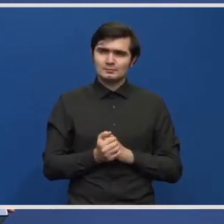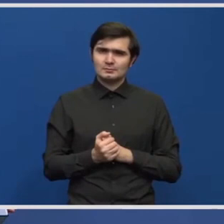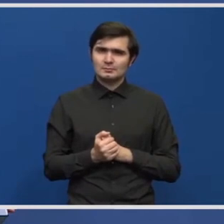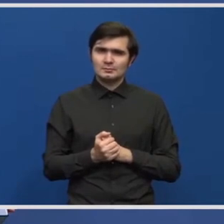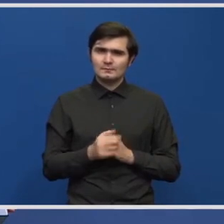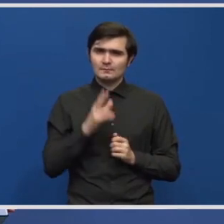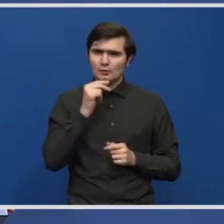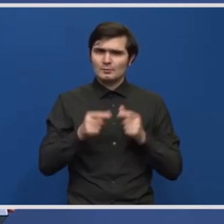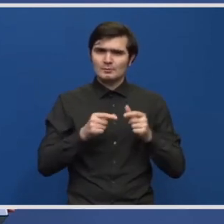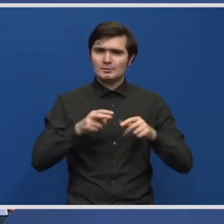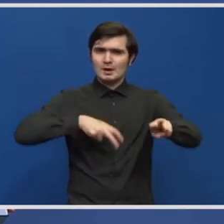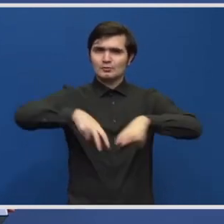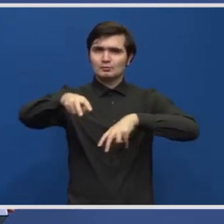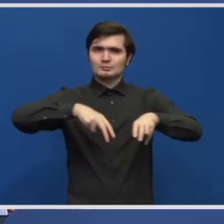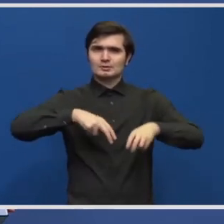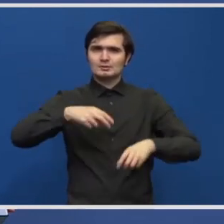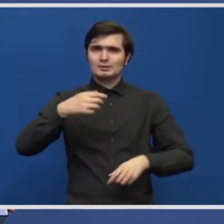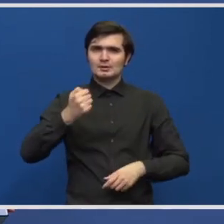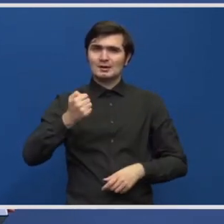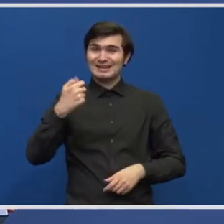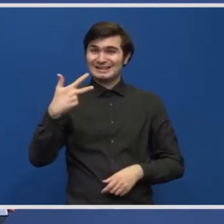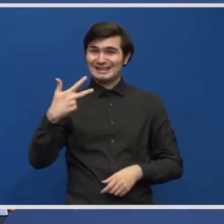E vorba de autostrada A3